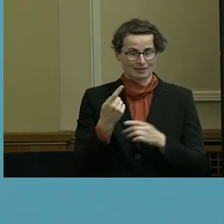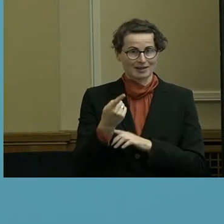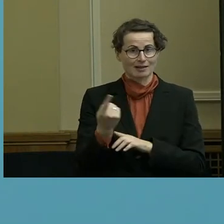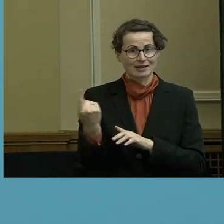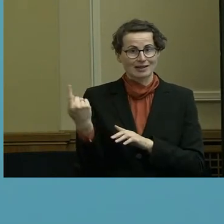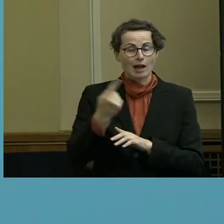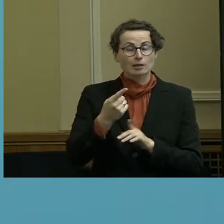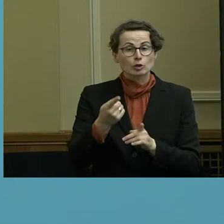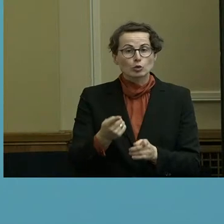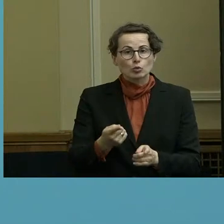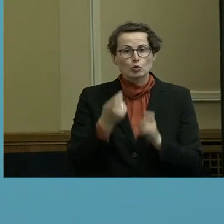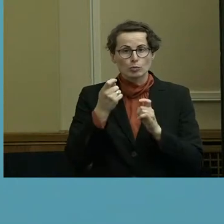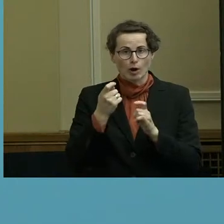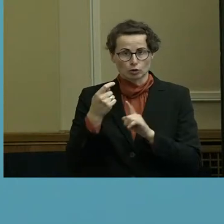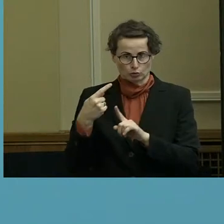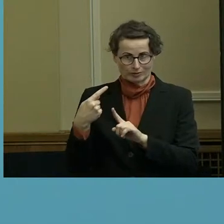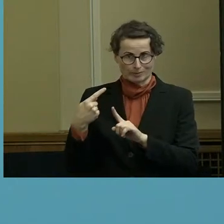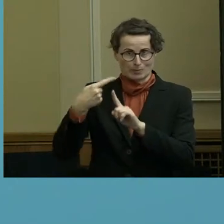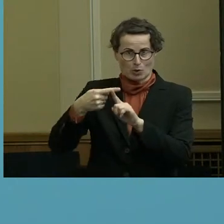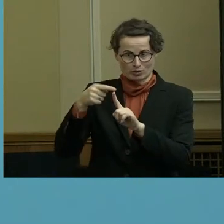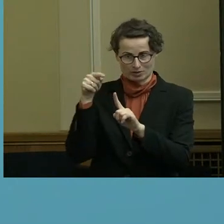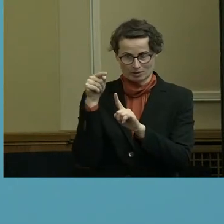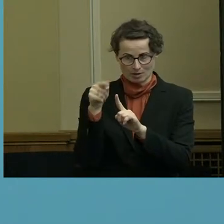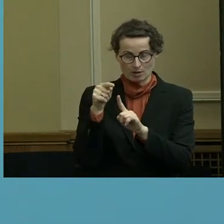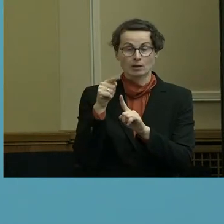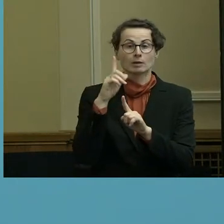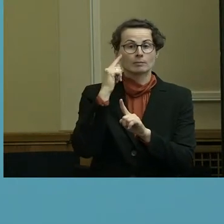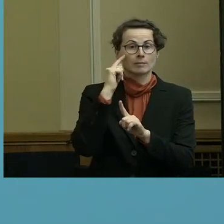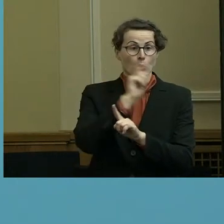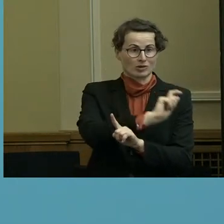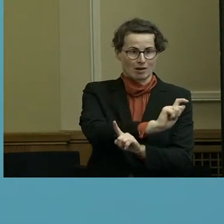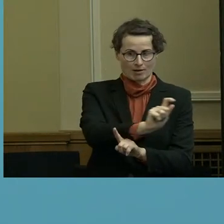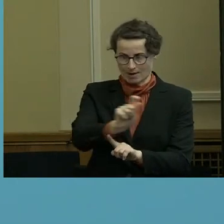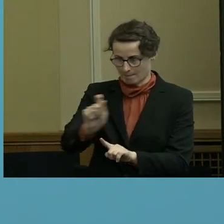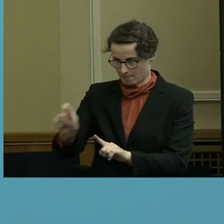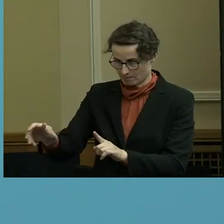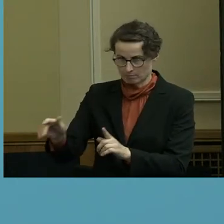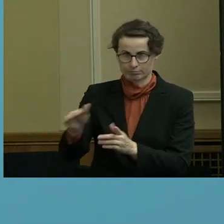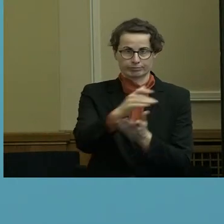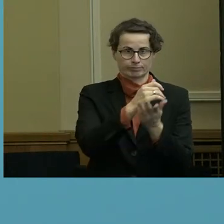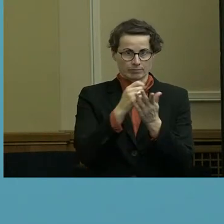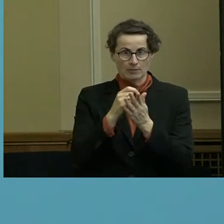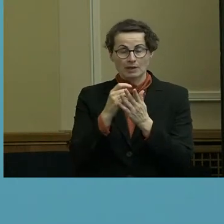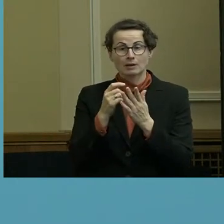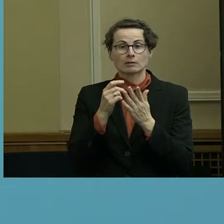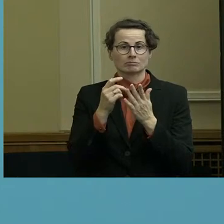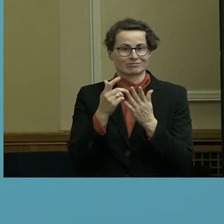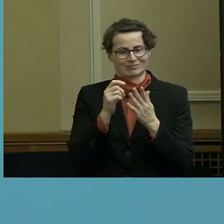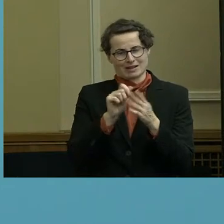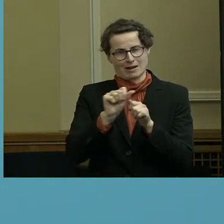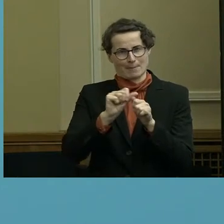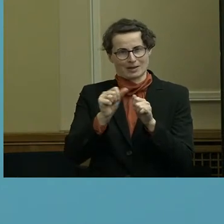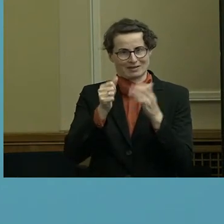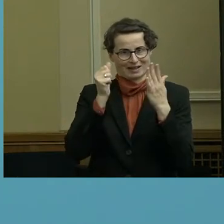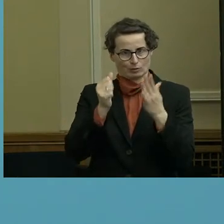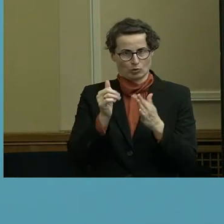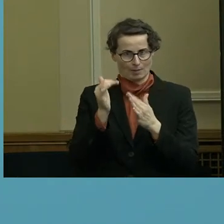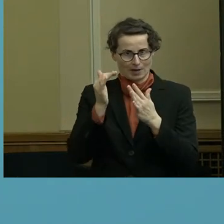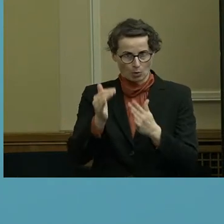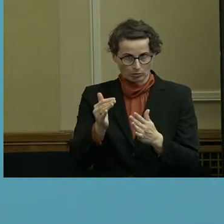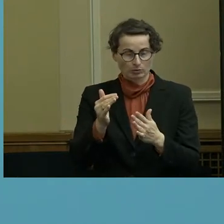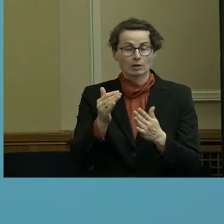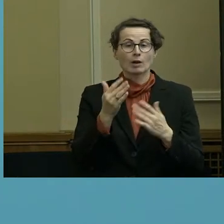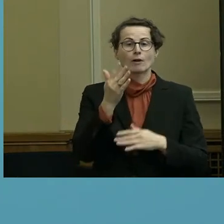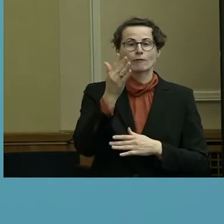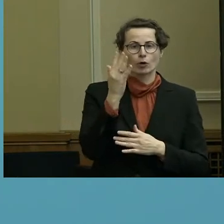Jahresüberschuss sehen, über die alle Unternehmen zusammen von 600 Millionen, genau 598 Millionen. Wir